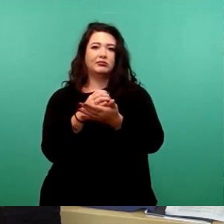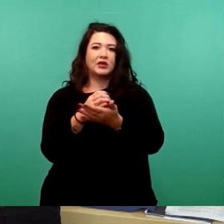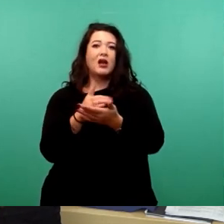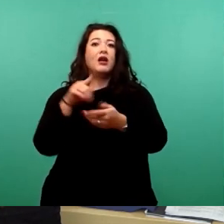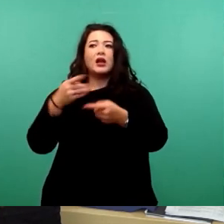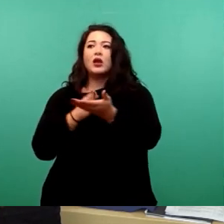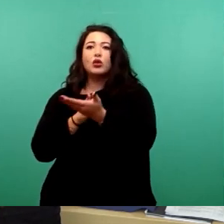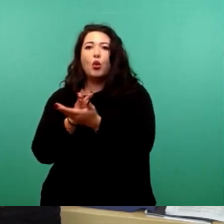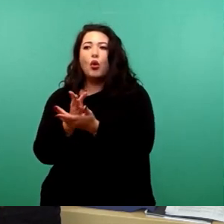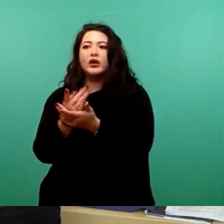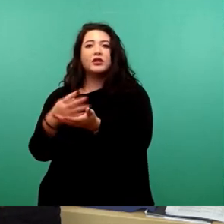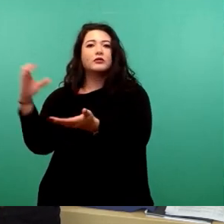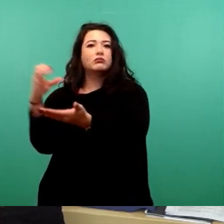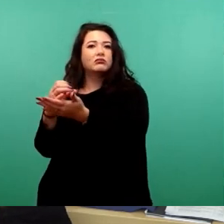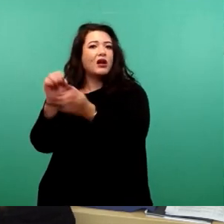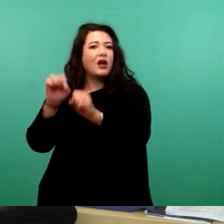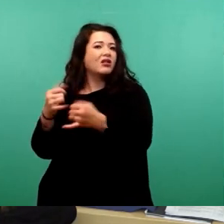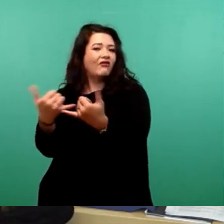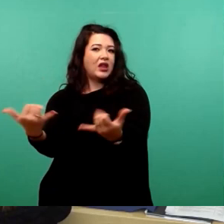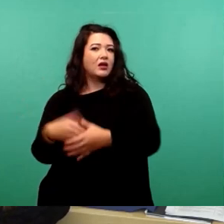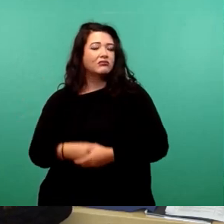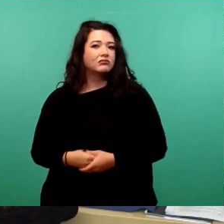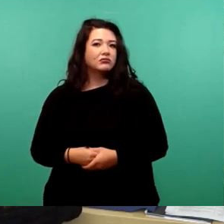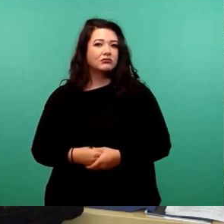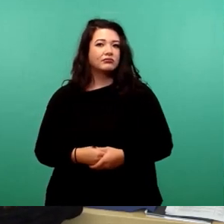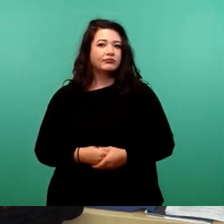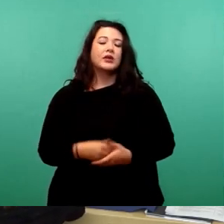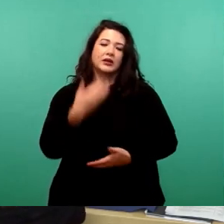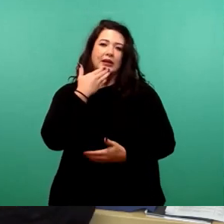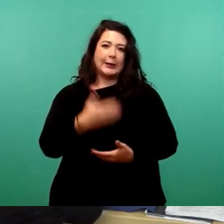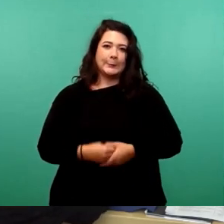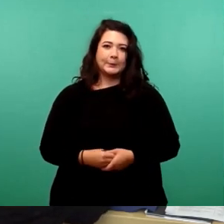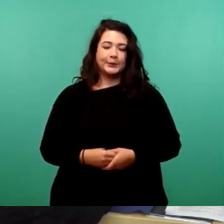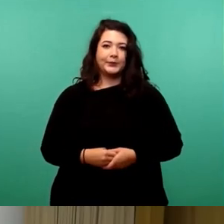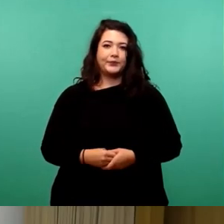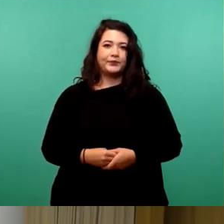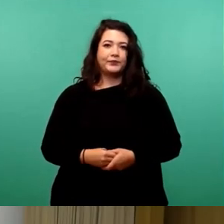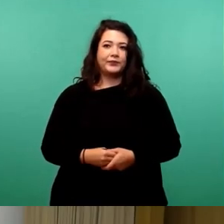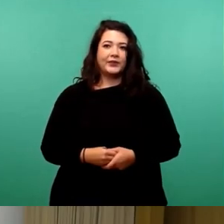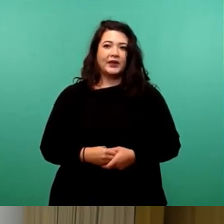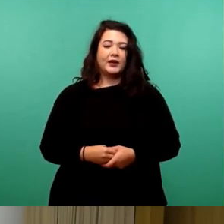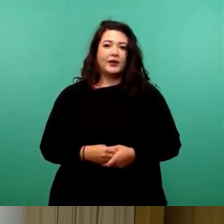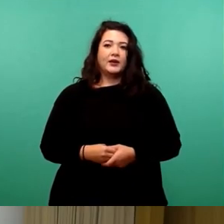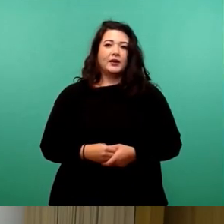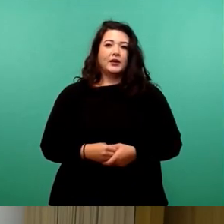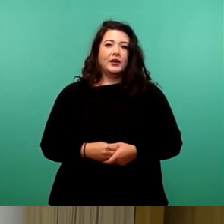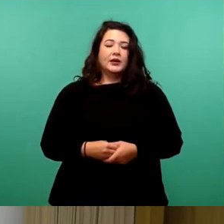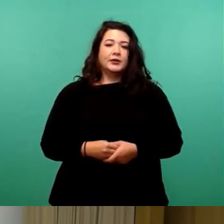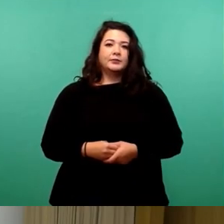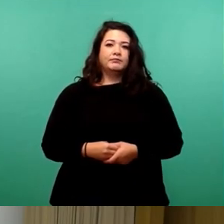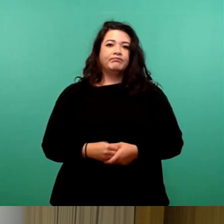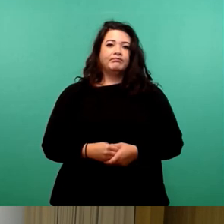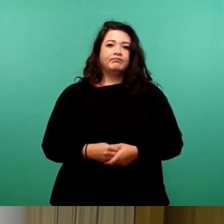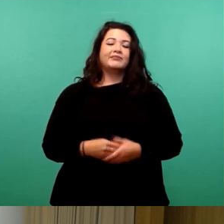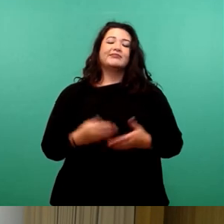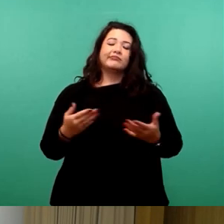den Hauptgeschäftszeiten sicherzustellen? Vielen Dank. Ja, Bürgermeister Donau ist schon ganz